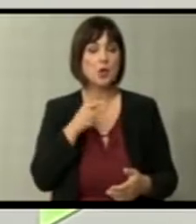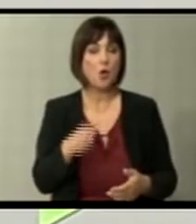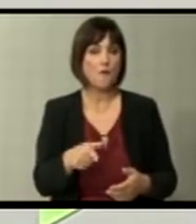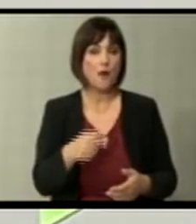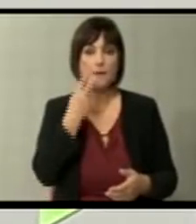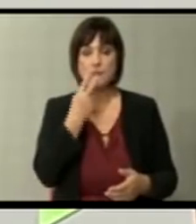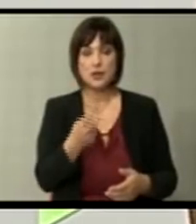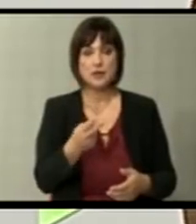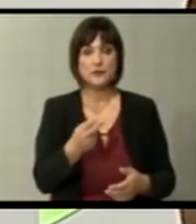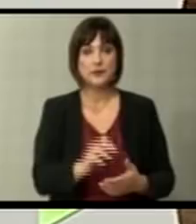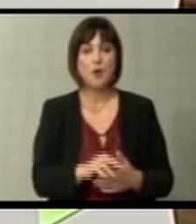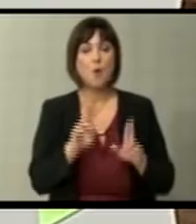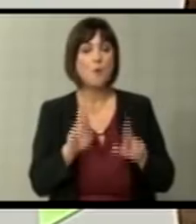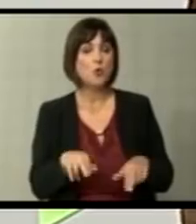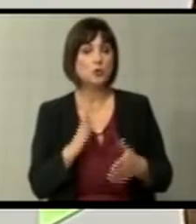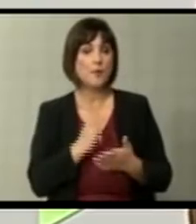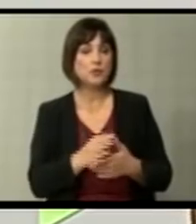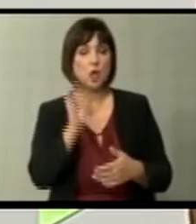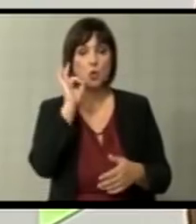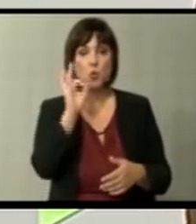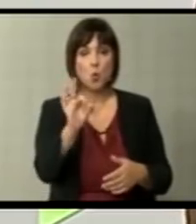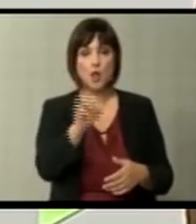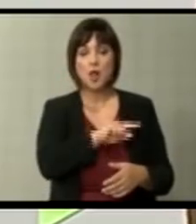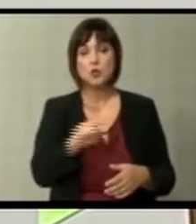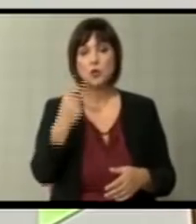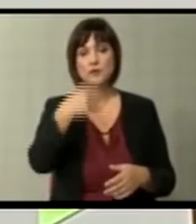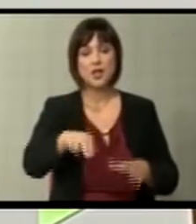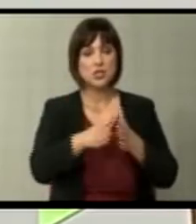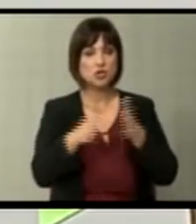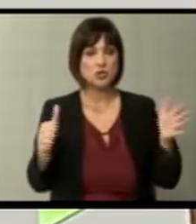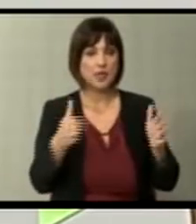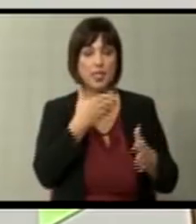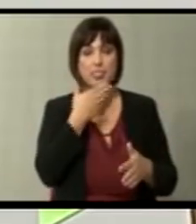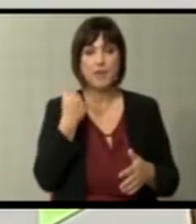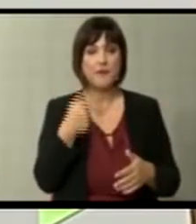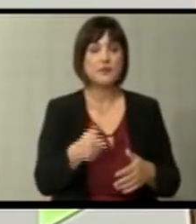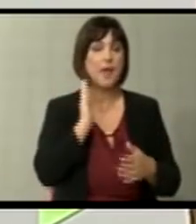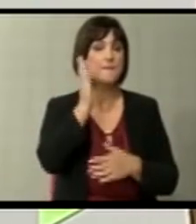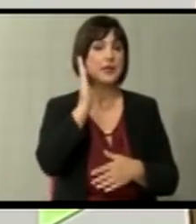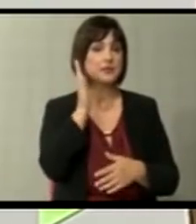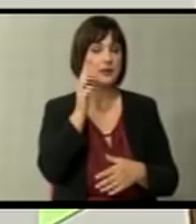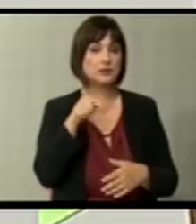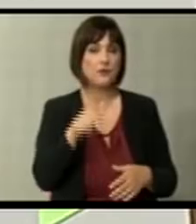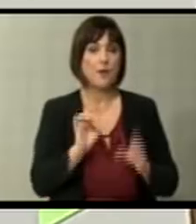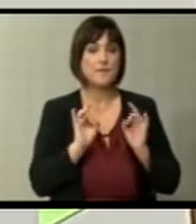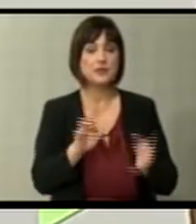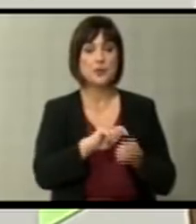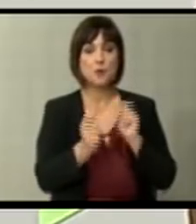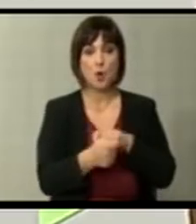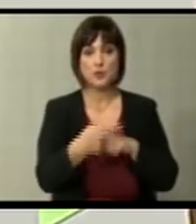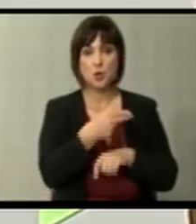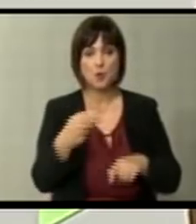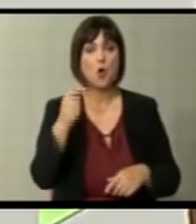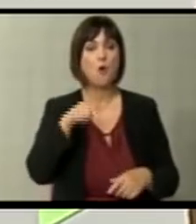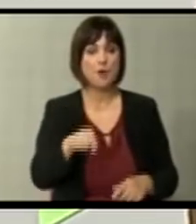тоа предвид може би беше 0 до 2016, бидеќи ние немавме никаква перспектива така, без промена на името, тоа се